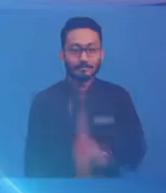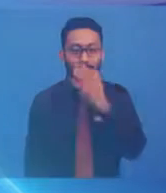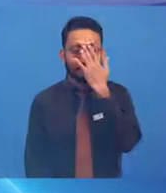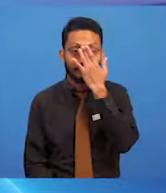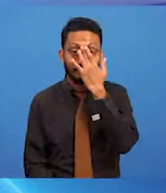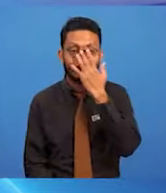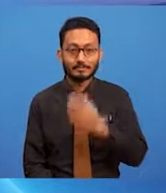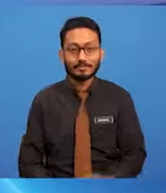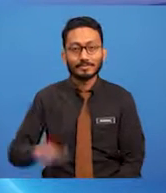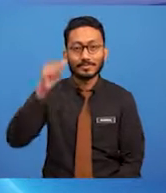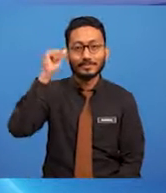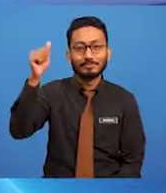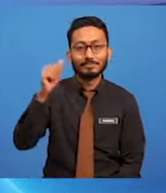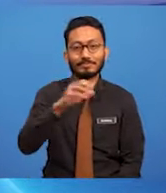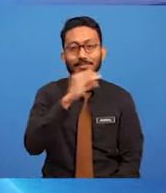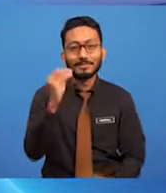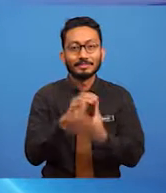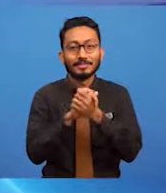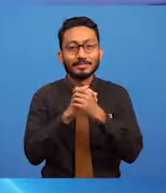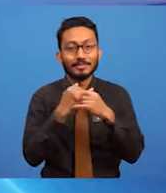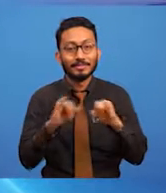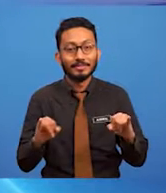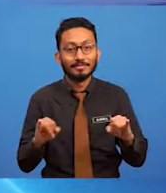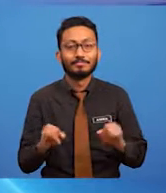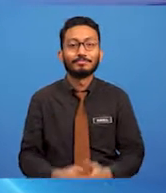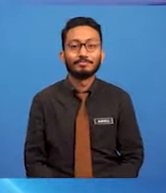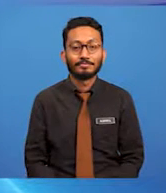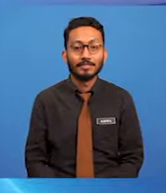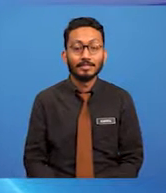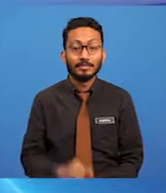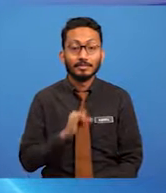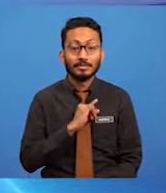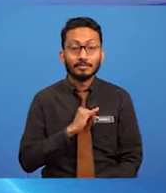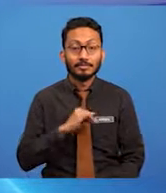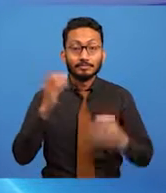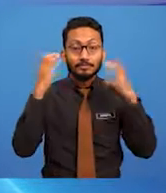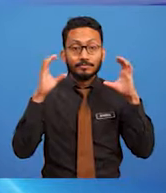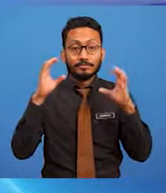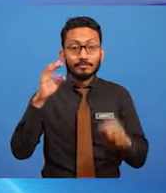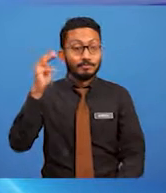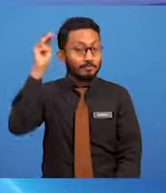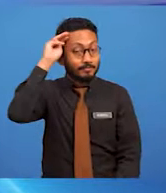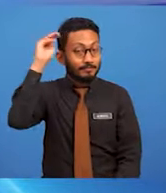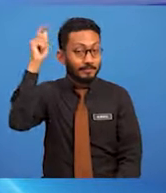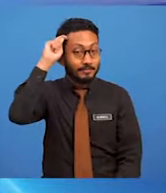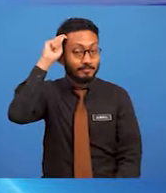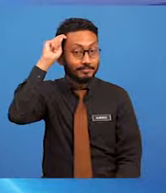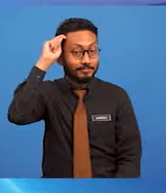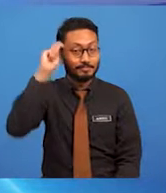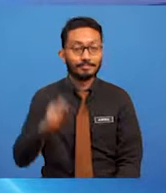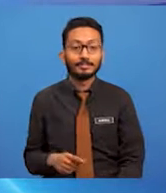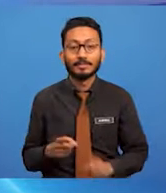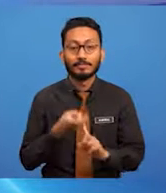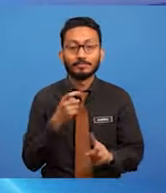Assalamualaikum dan selamat sejahtera. Saya, Cikgu Muhammad Taufik bin Mat Solhi dari Kolej